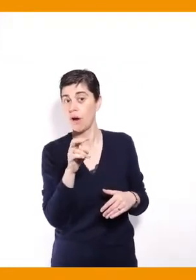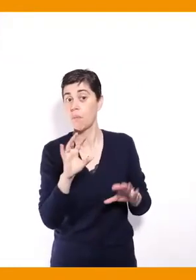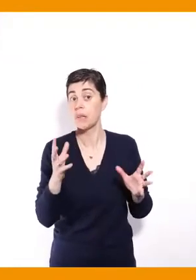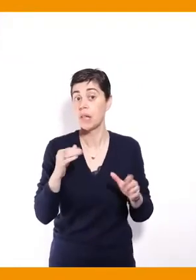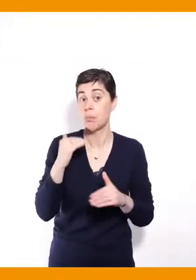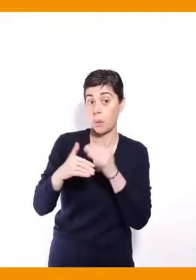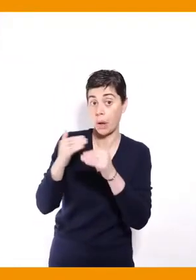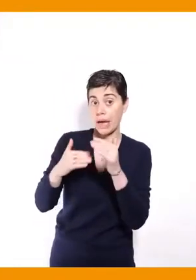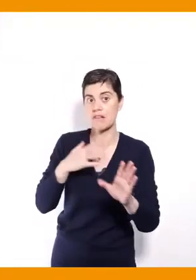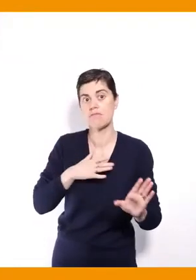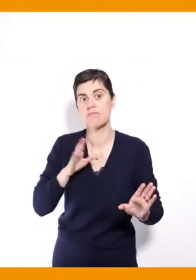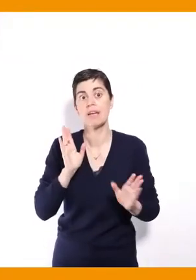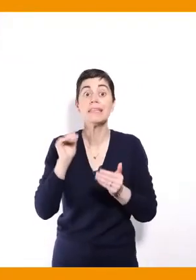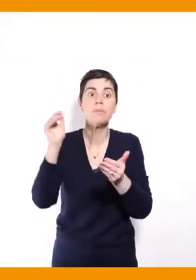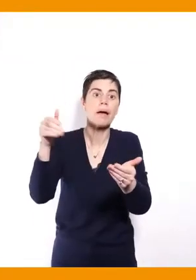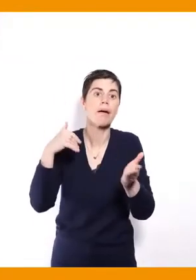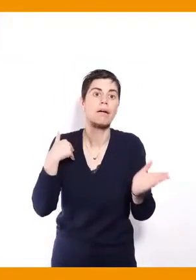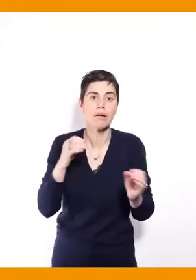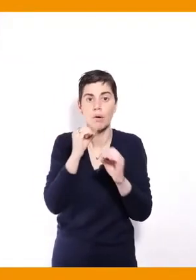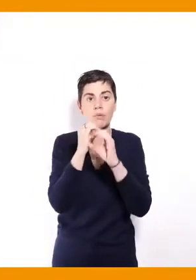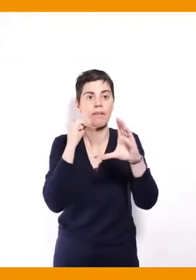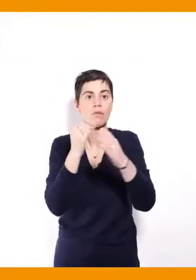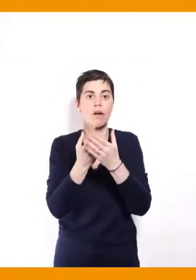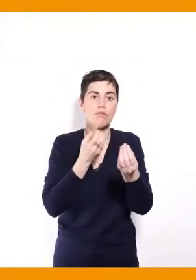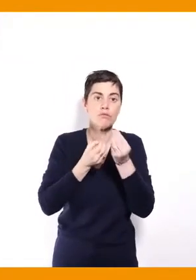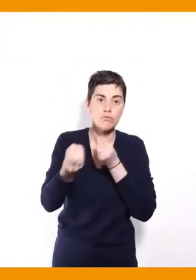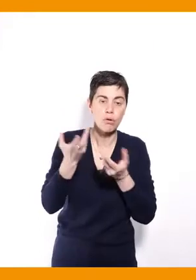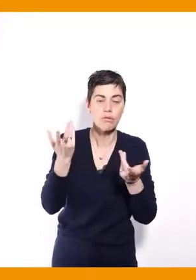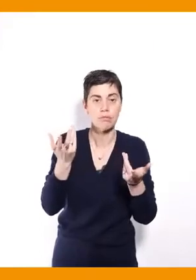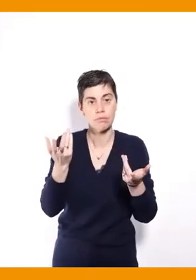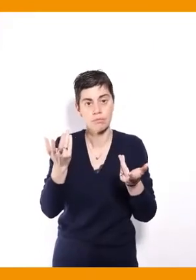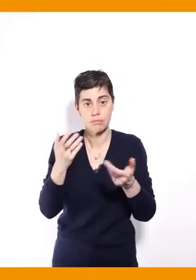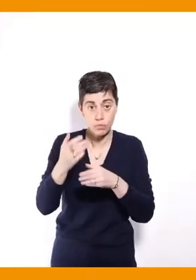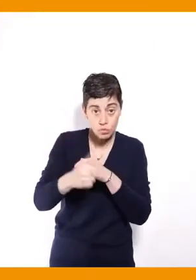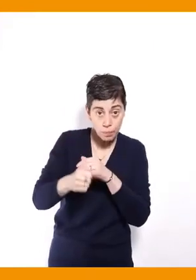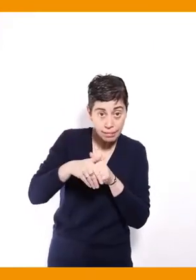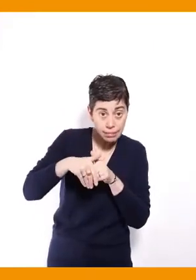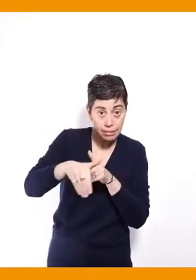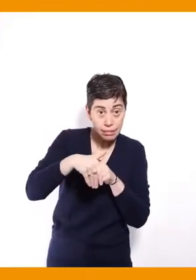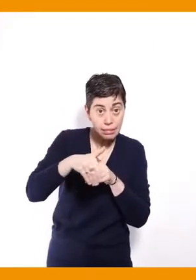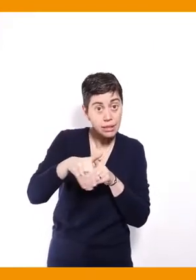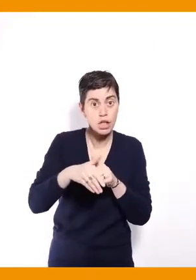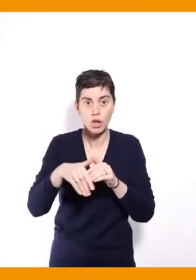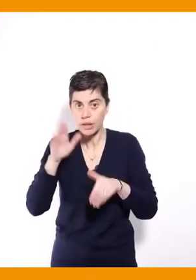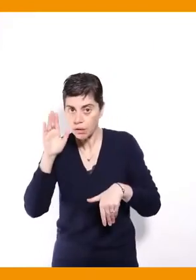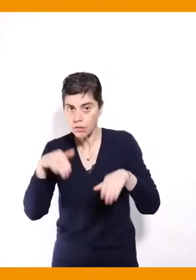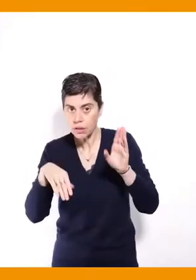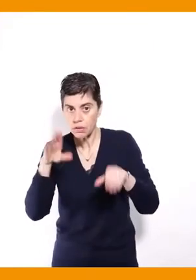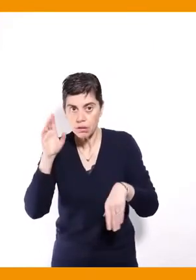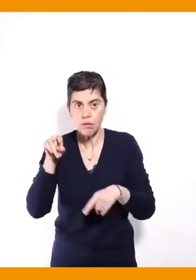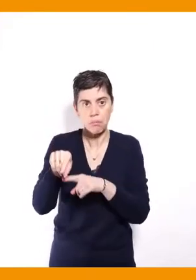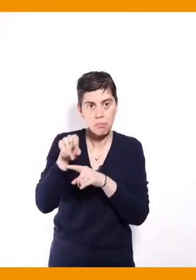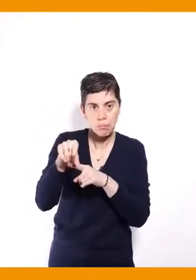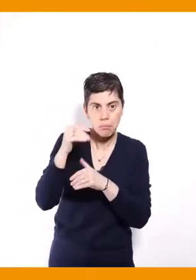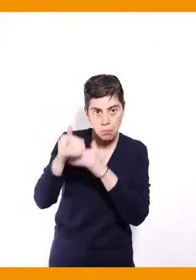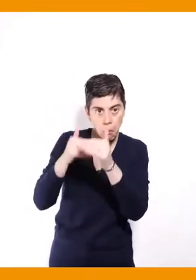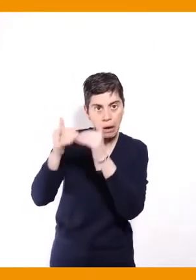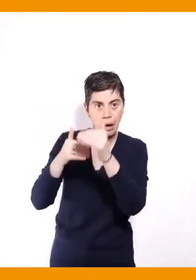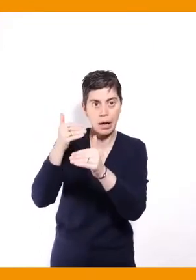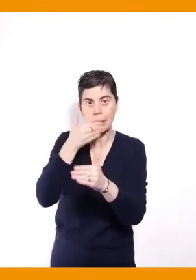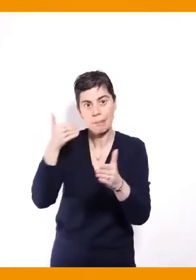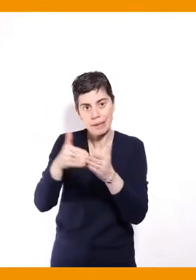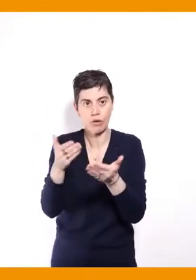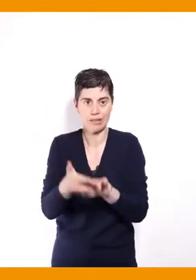espérer que cet observatoire serve aussi dans les quelques semaines qui nous restent avant le premier tour serve à améliorer la situation.